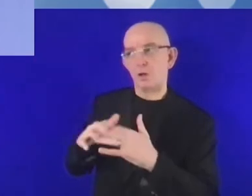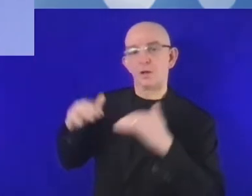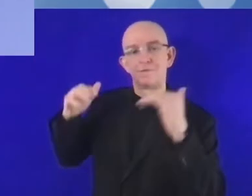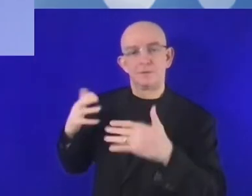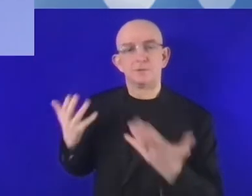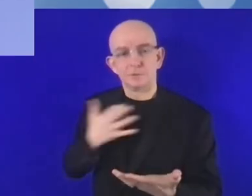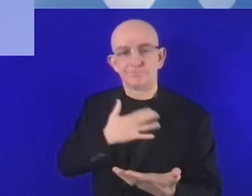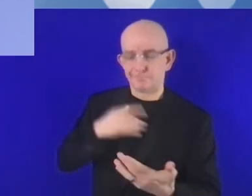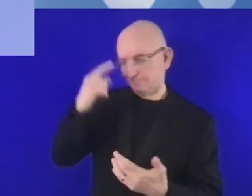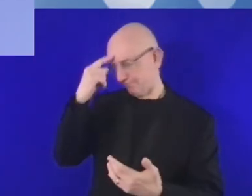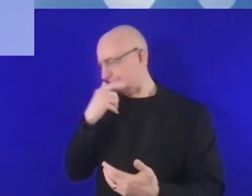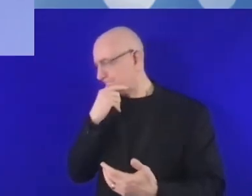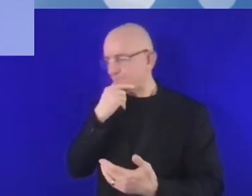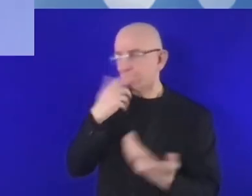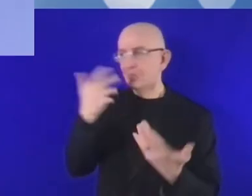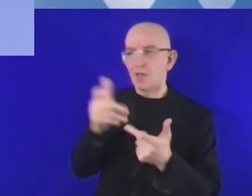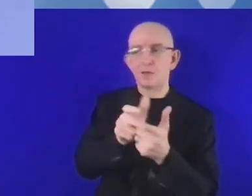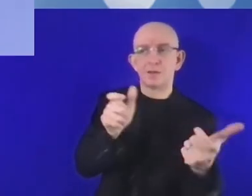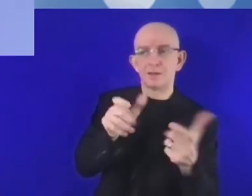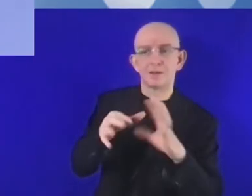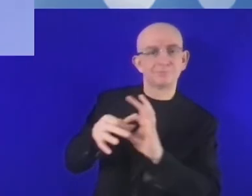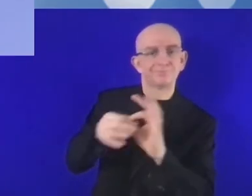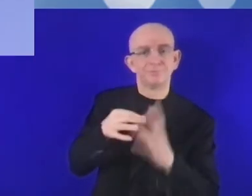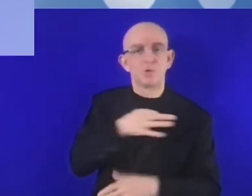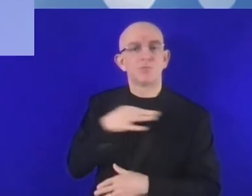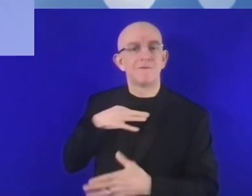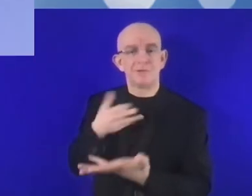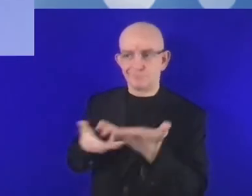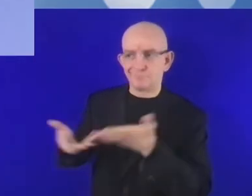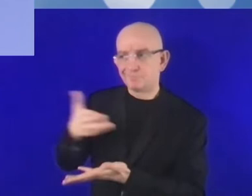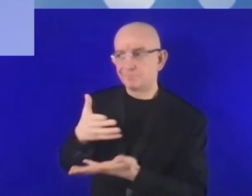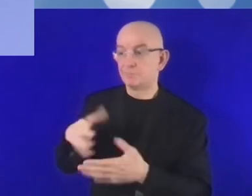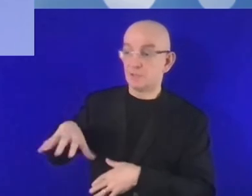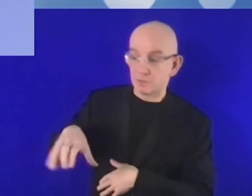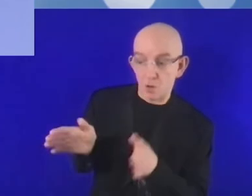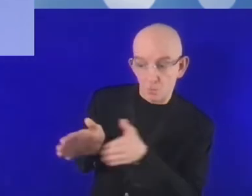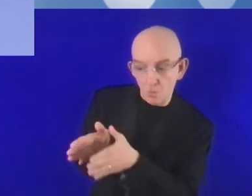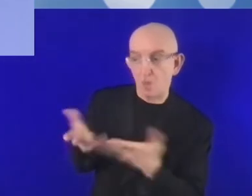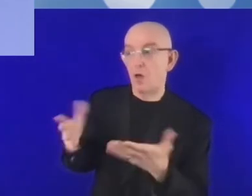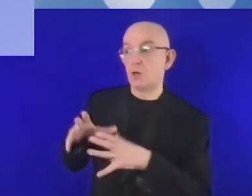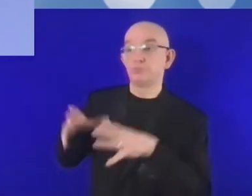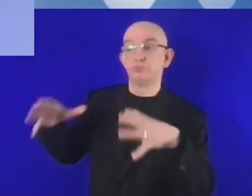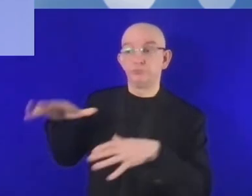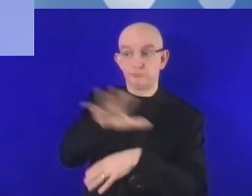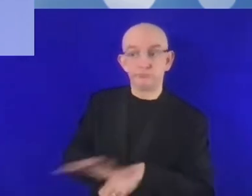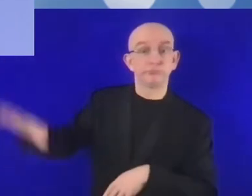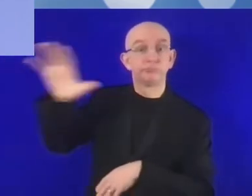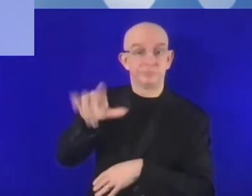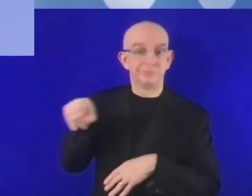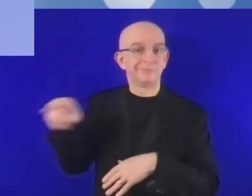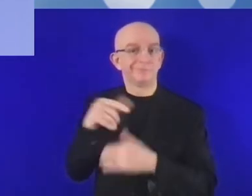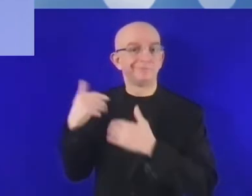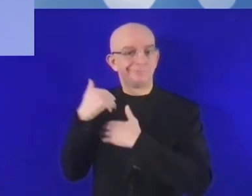regionalne powinny inwestować w infrastrukturę. Taka jest nasza propozycja i uważamy,